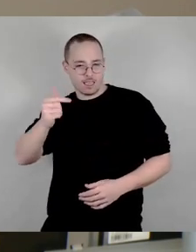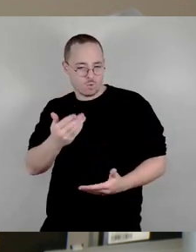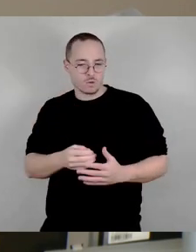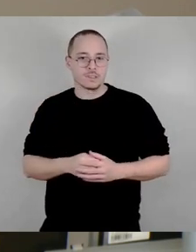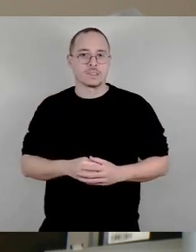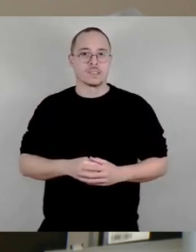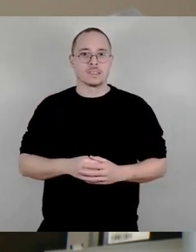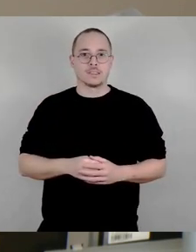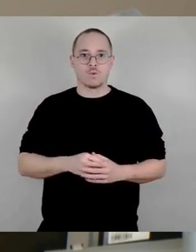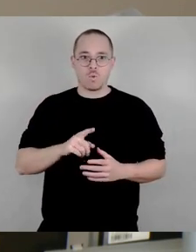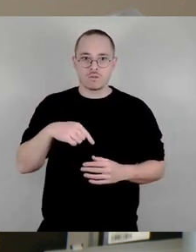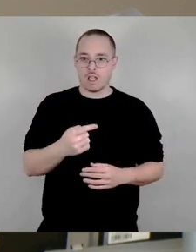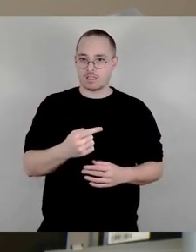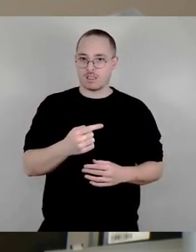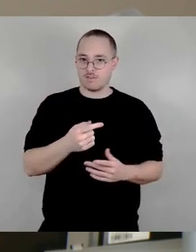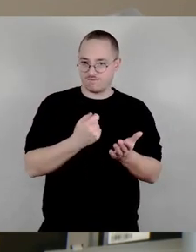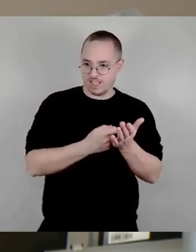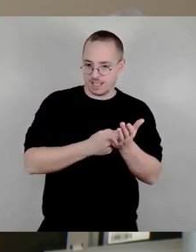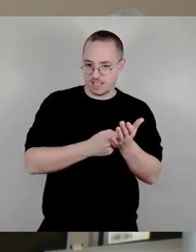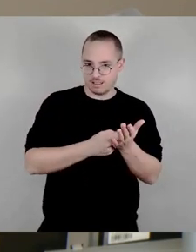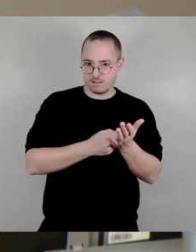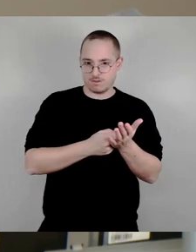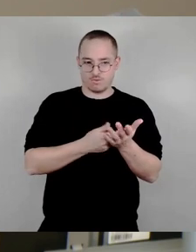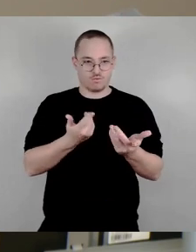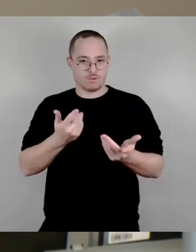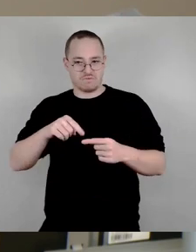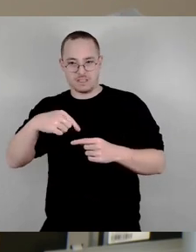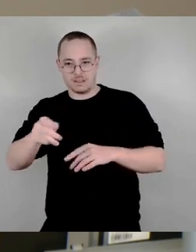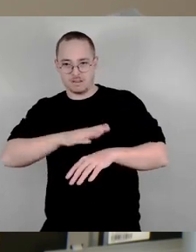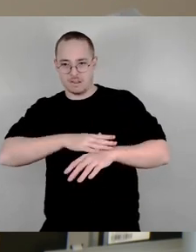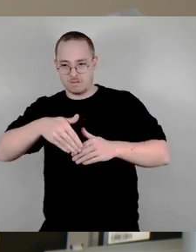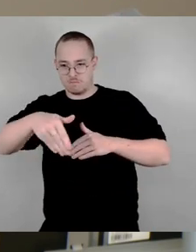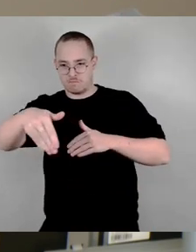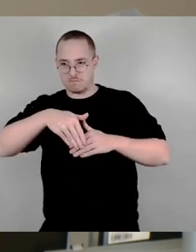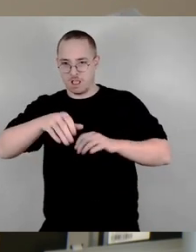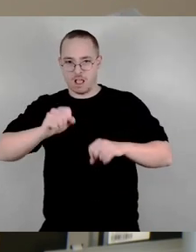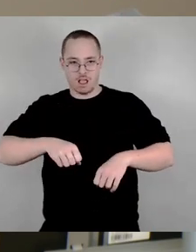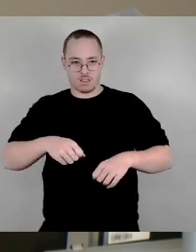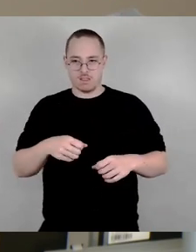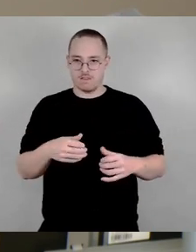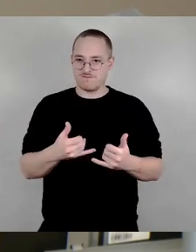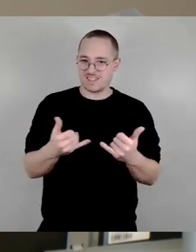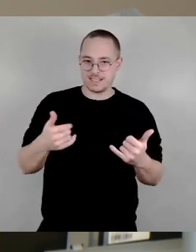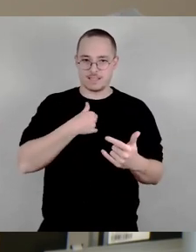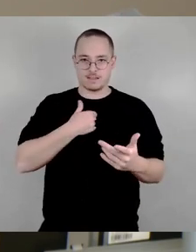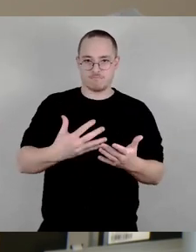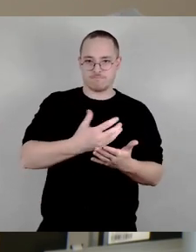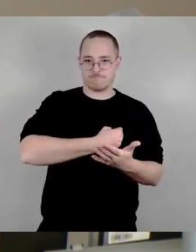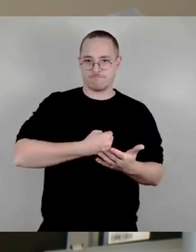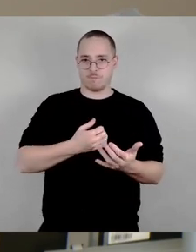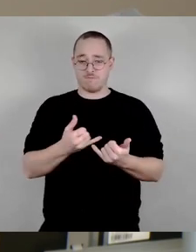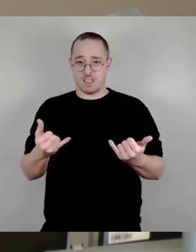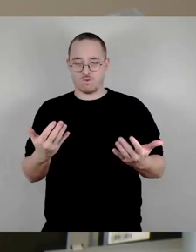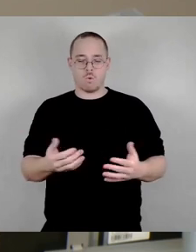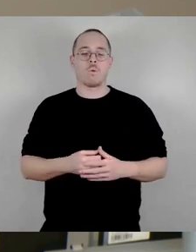kann, in welcher Zeit. Und wenn ich jetzt weiß, aha, es dauert jetzt noch fünf oder zehn, vielleicht 15 Jahre, bis